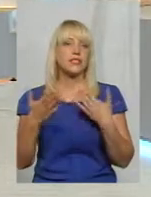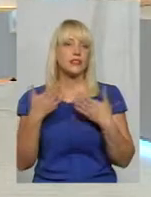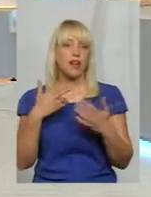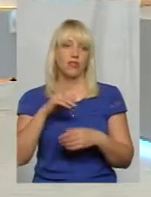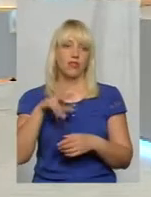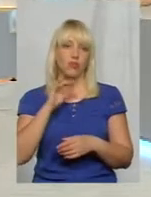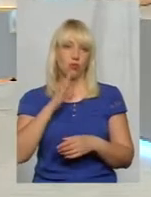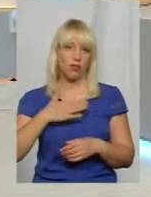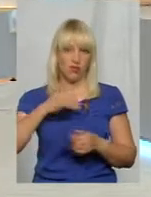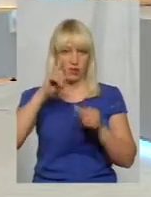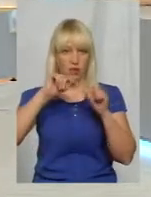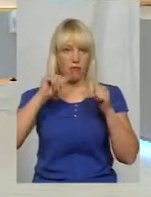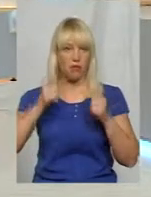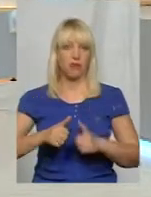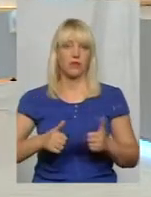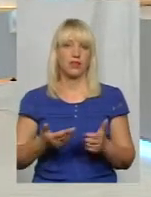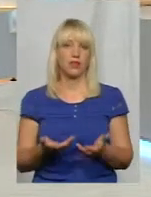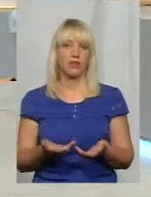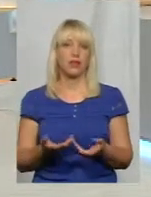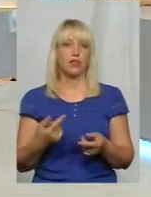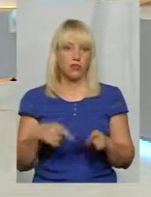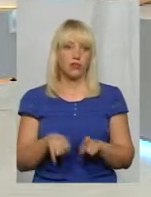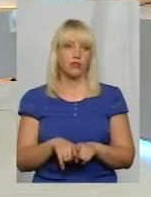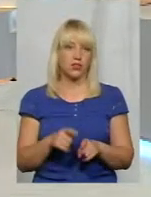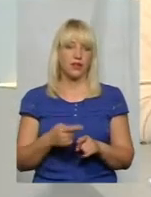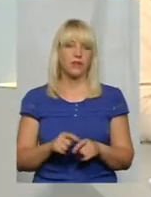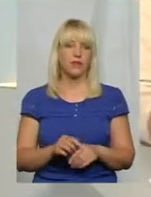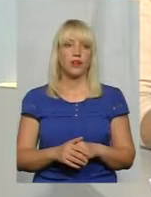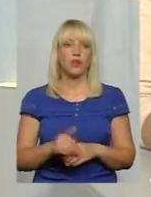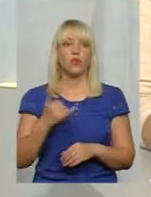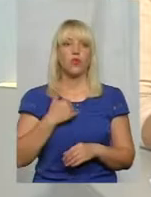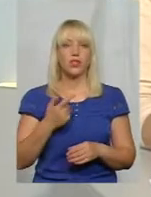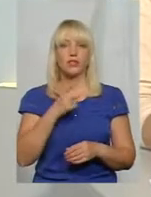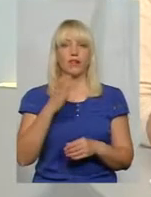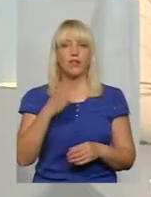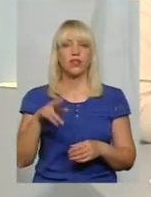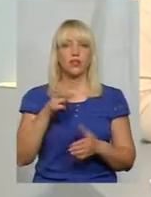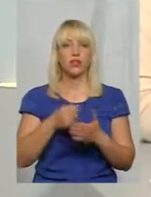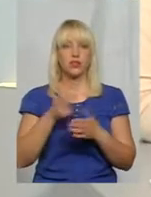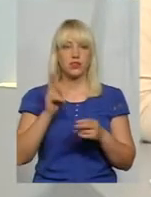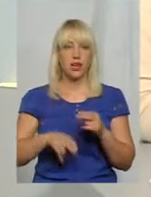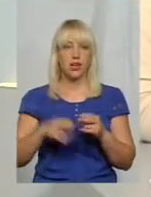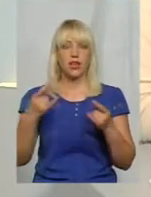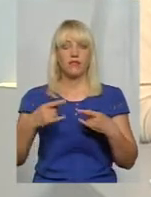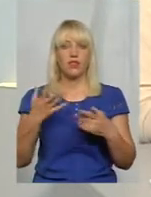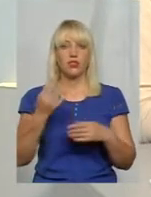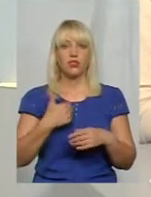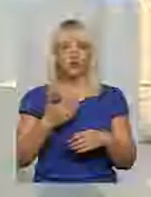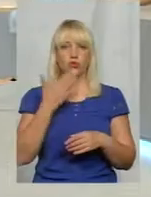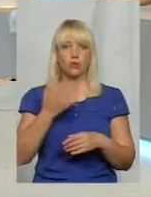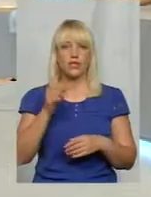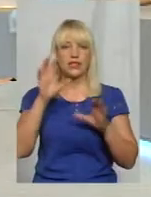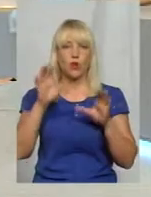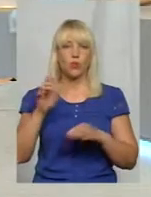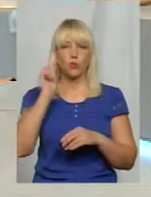наших пам'ятників. Пане Ігорі, в нас буквально хвилина до кінця ефіру, але дуже ще хочу запитати. От за законом